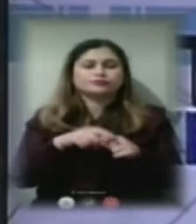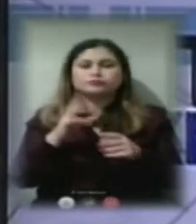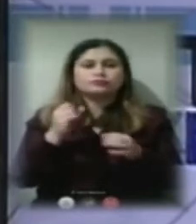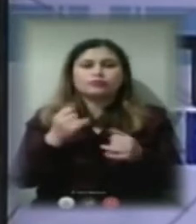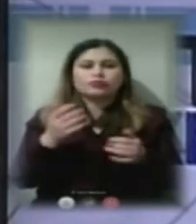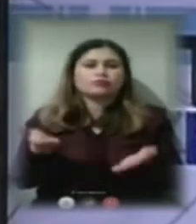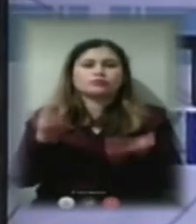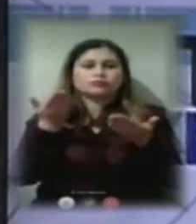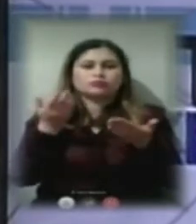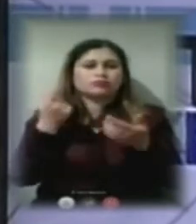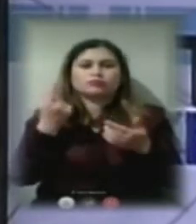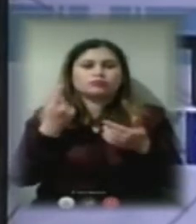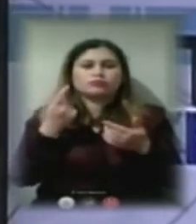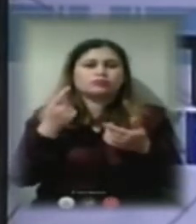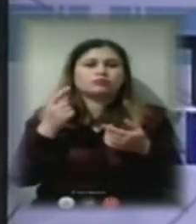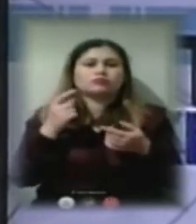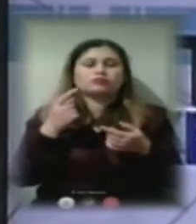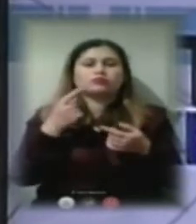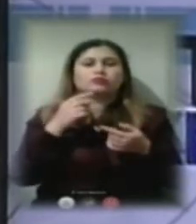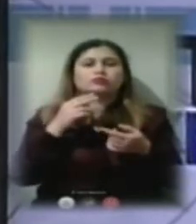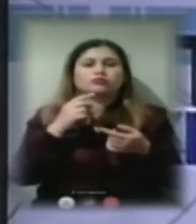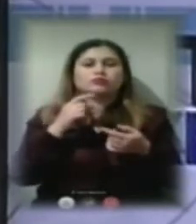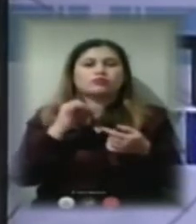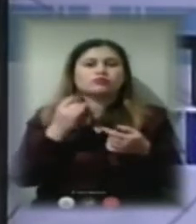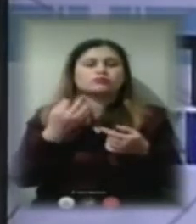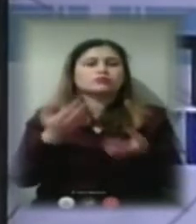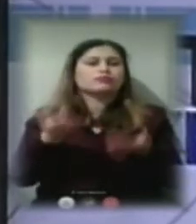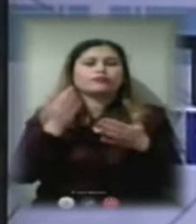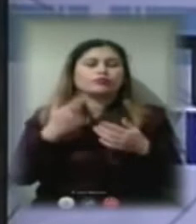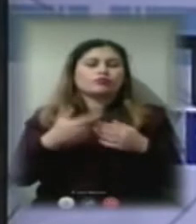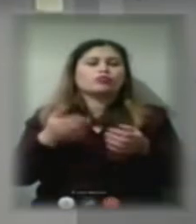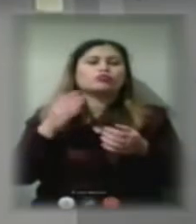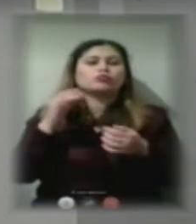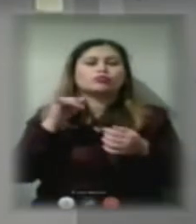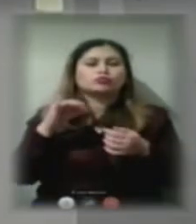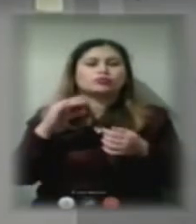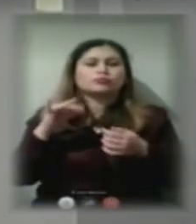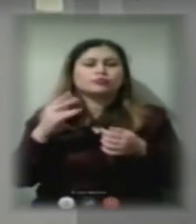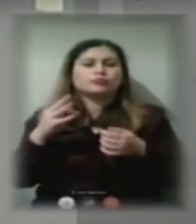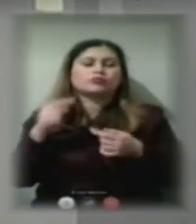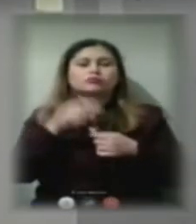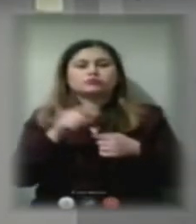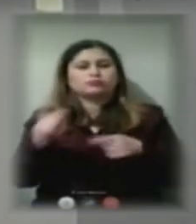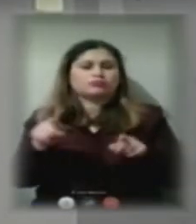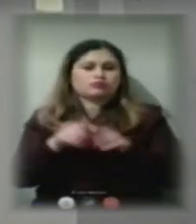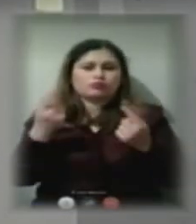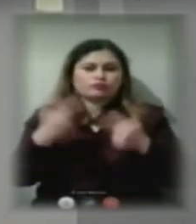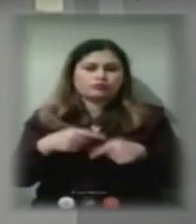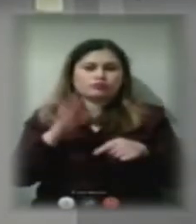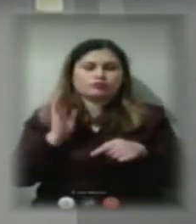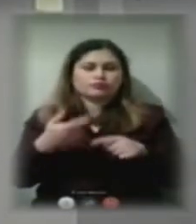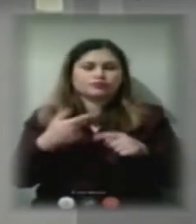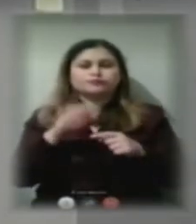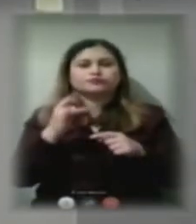організацію, ми утопимо і одних, і інших. Тому організація, в якої все